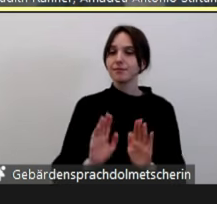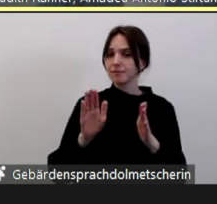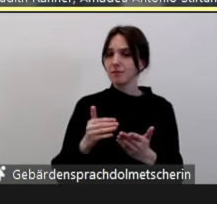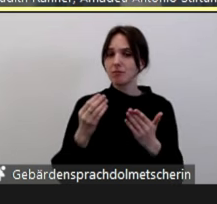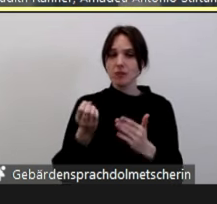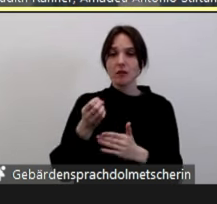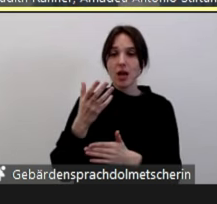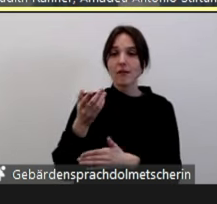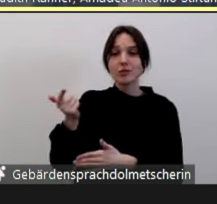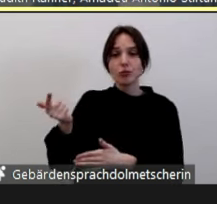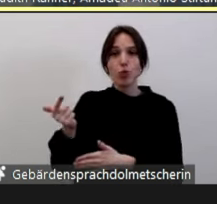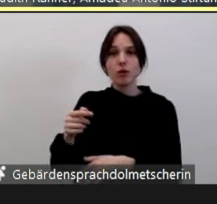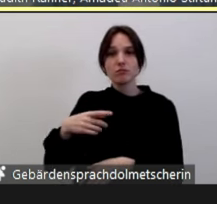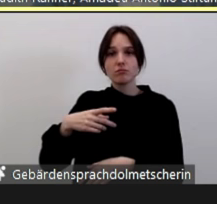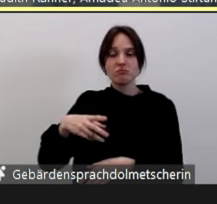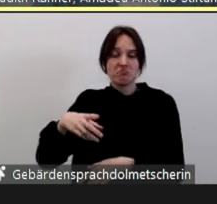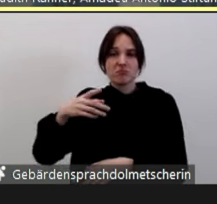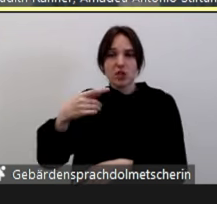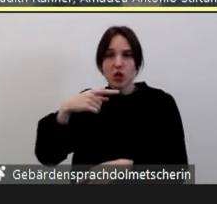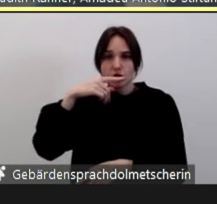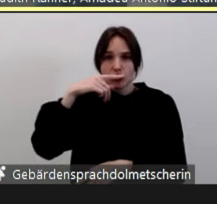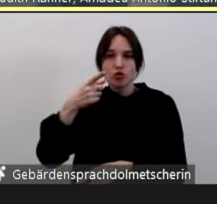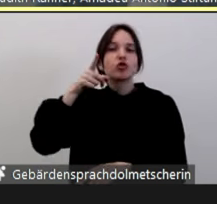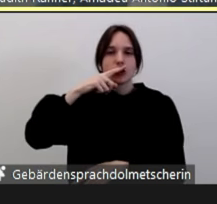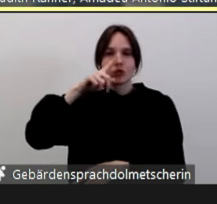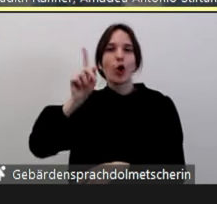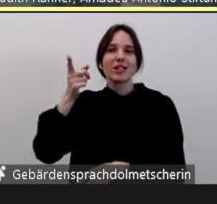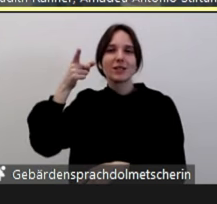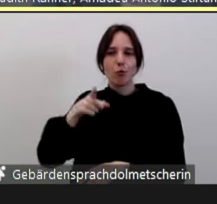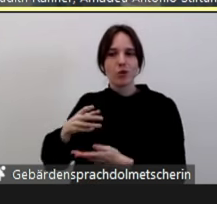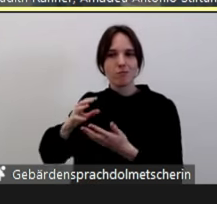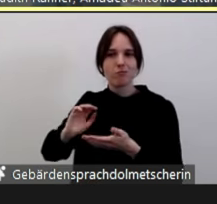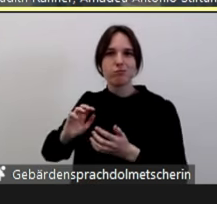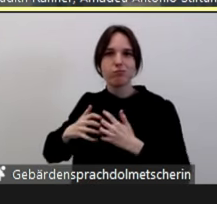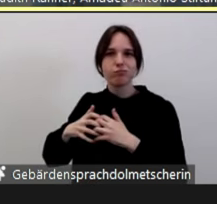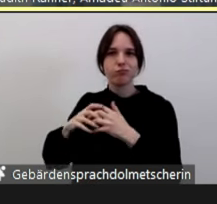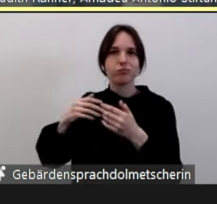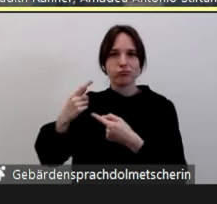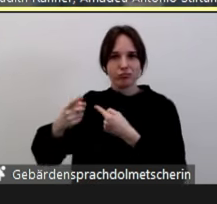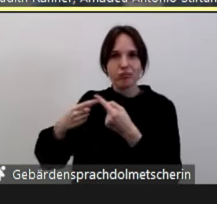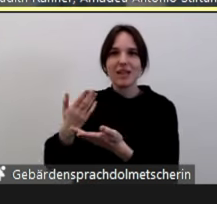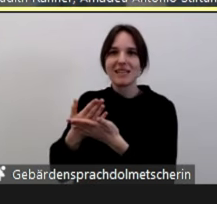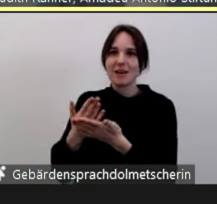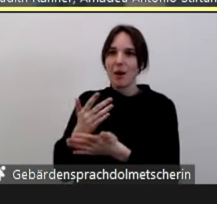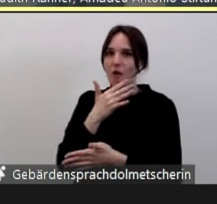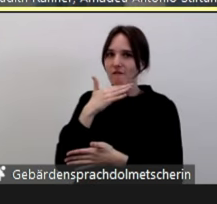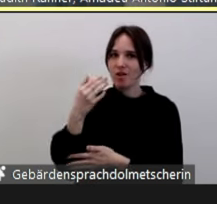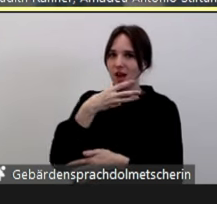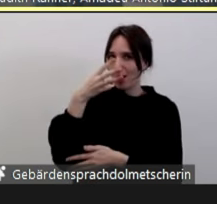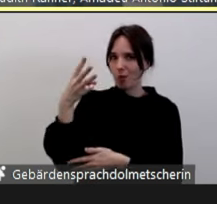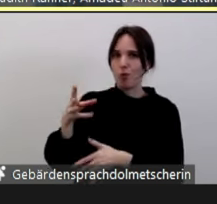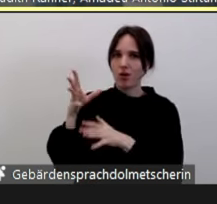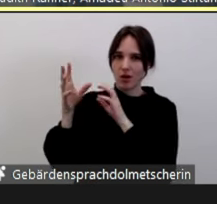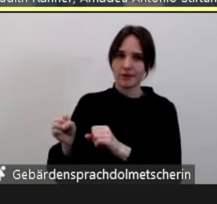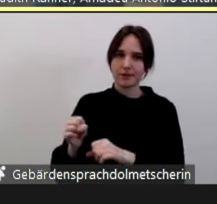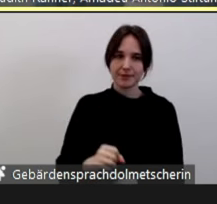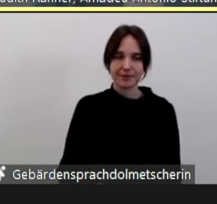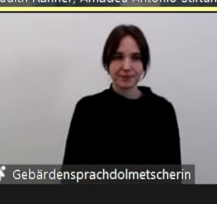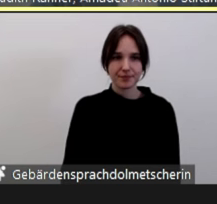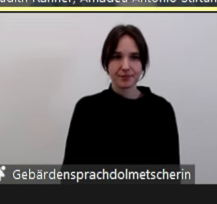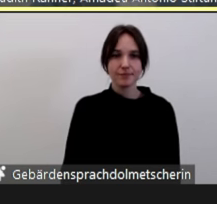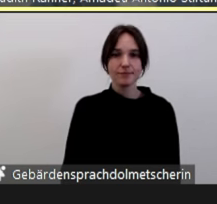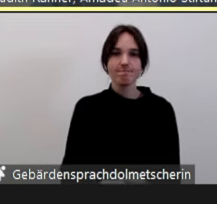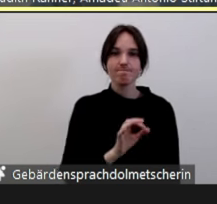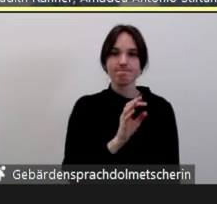sich das natürlich auch auf deren Symboliken aus oder natürlich auch auf die Person selbst. Genau, das war die vierte Kategorie,